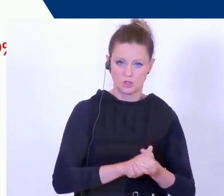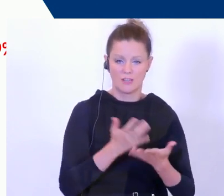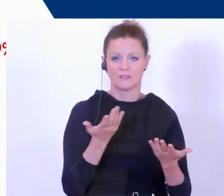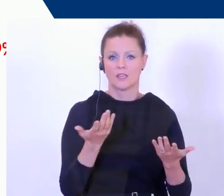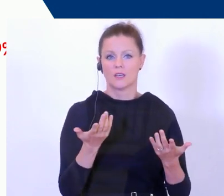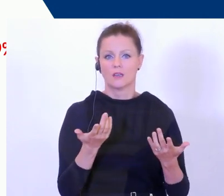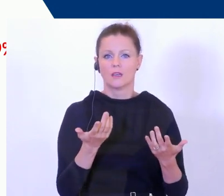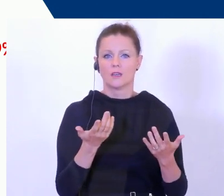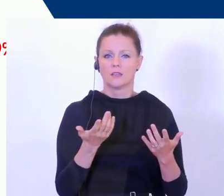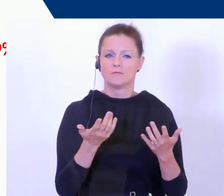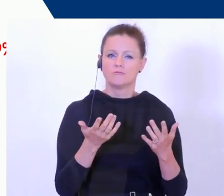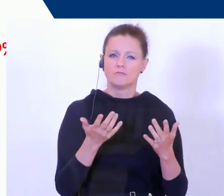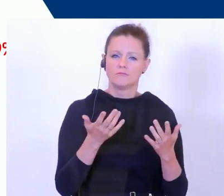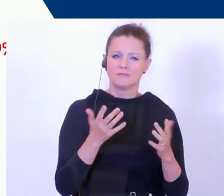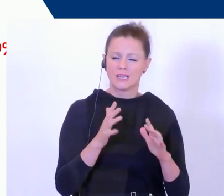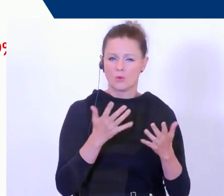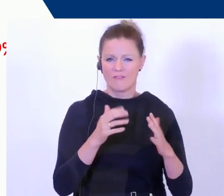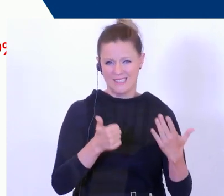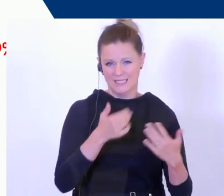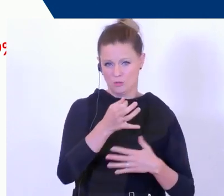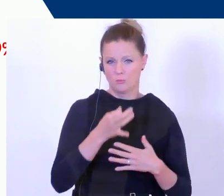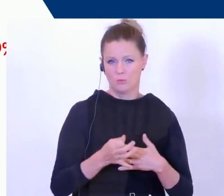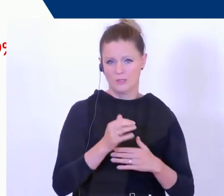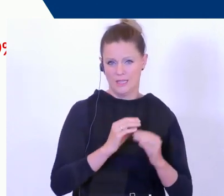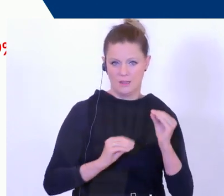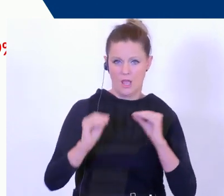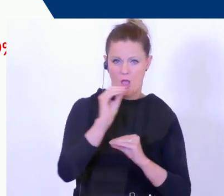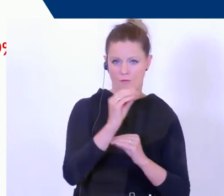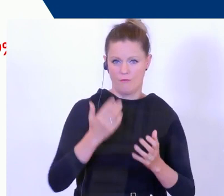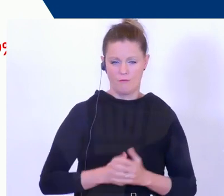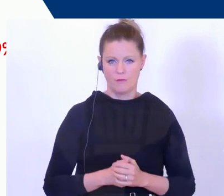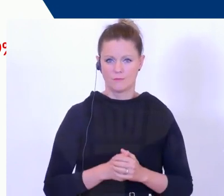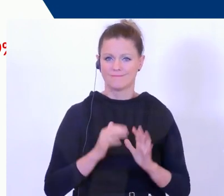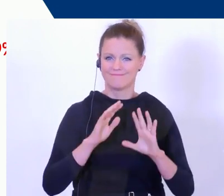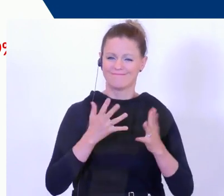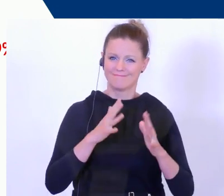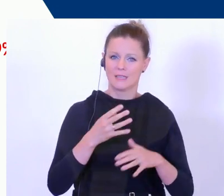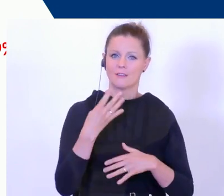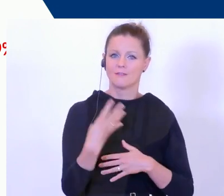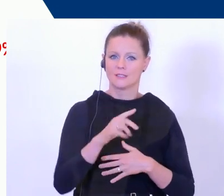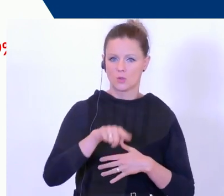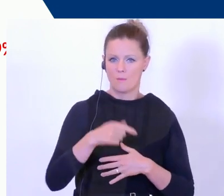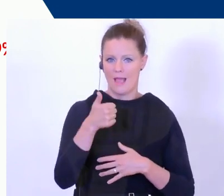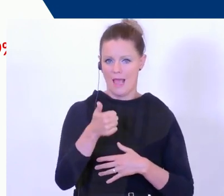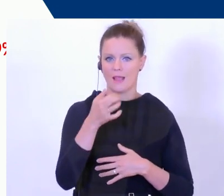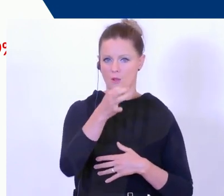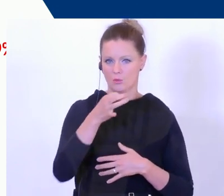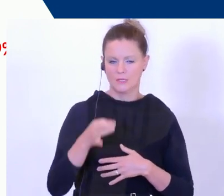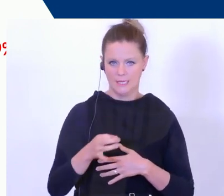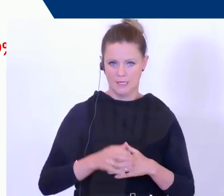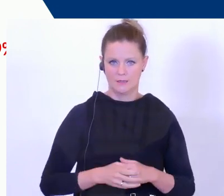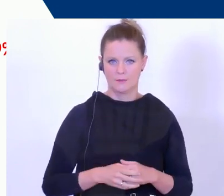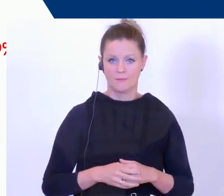ist um knapp sechs Prozent gestiegen. Das ist insgesamt sind das 40,1 Prozent jetzt. Das ist auch ein